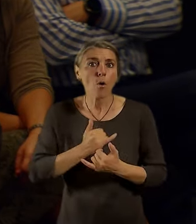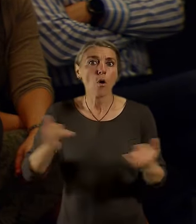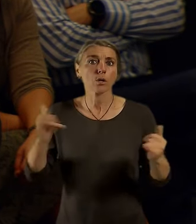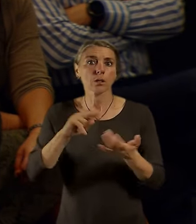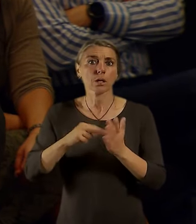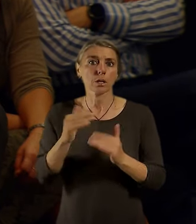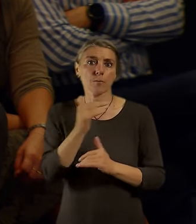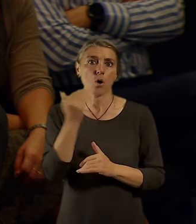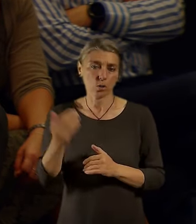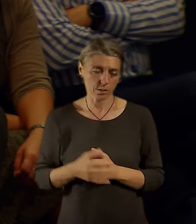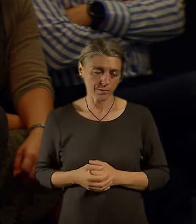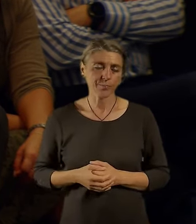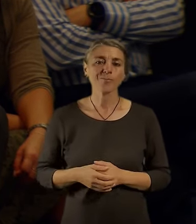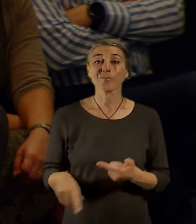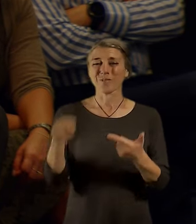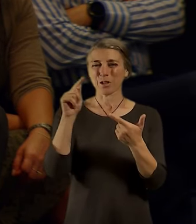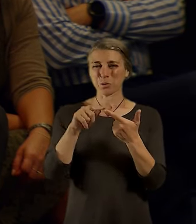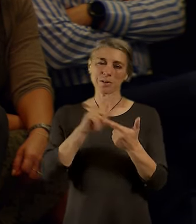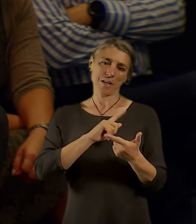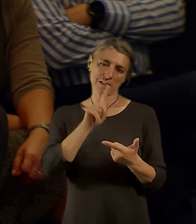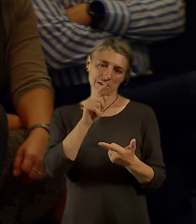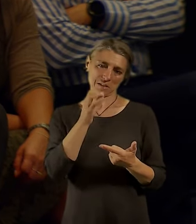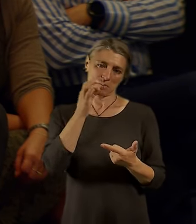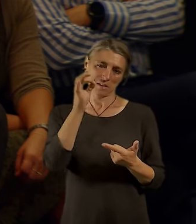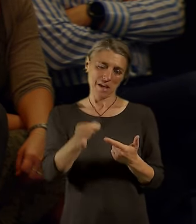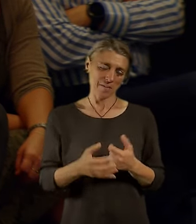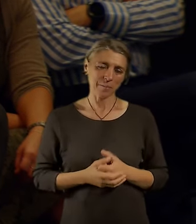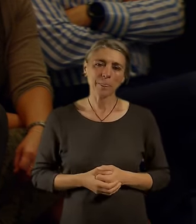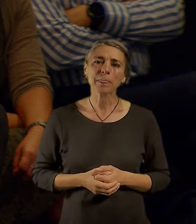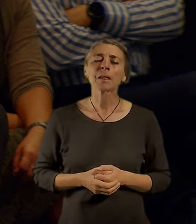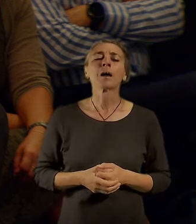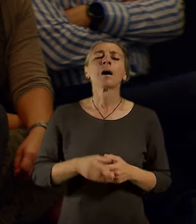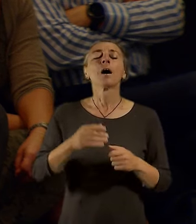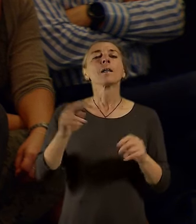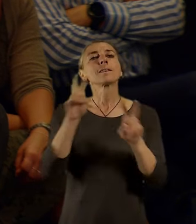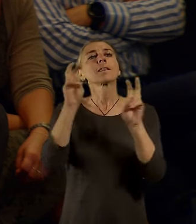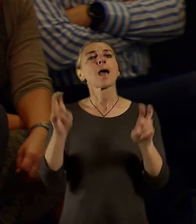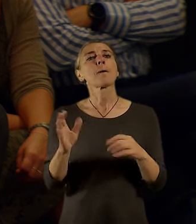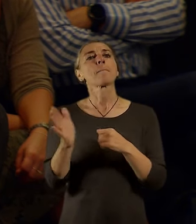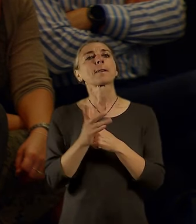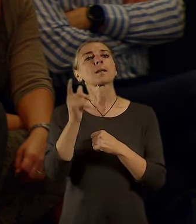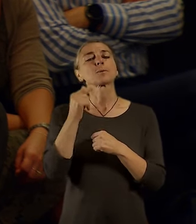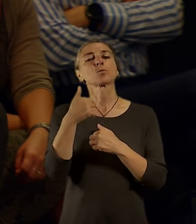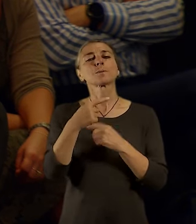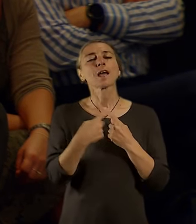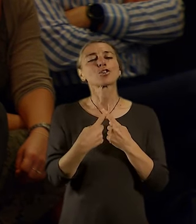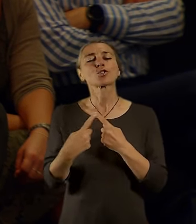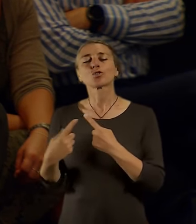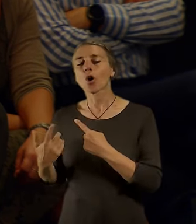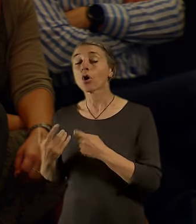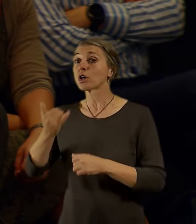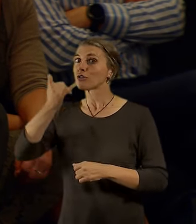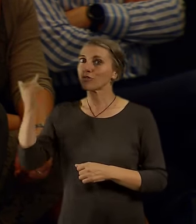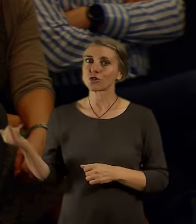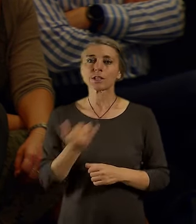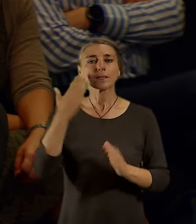mám teda dotaz. A ten je, vždycky, když se začne mluvit o 15-minutovém městu, tak se uvádí jako